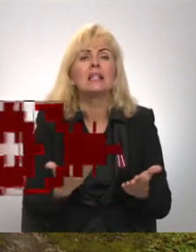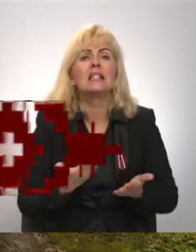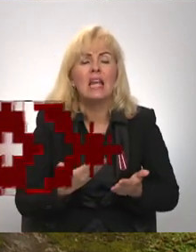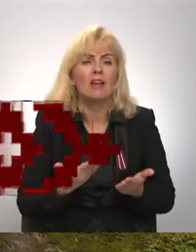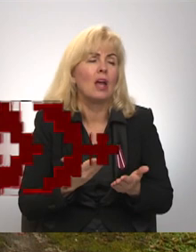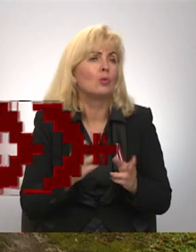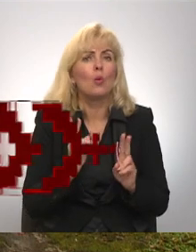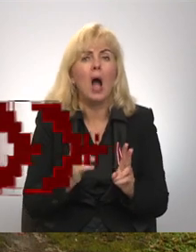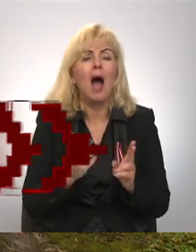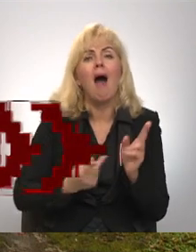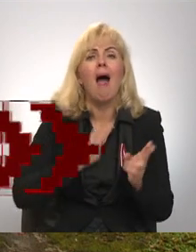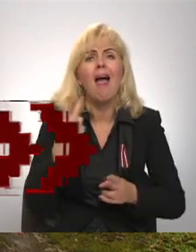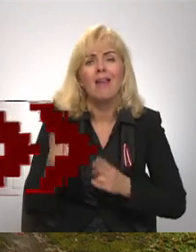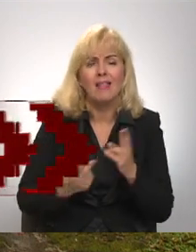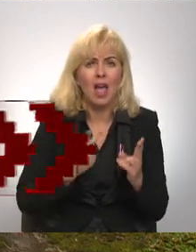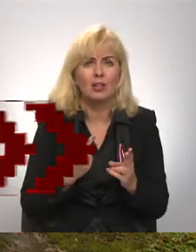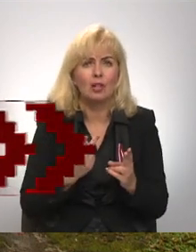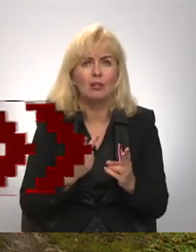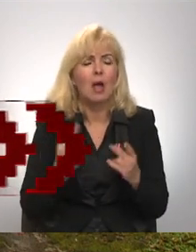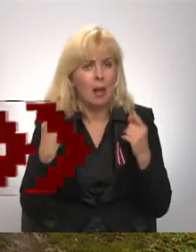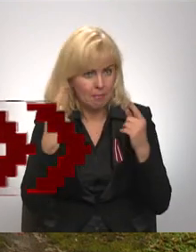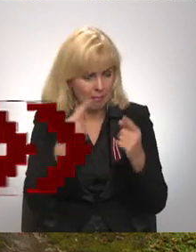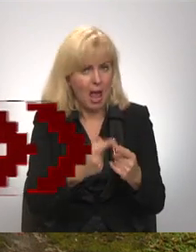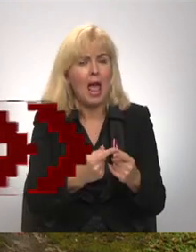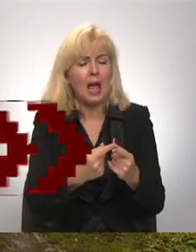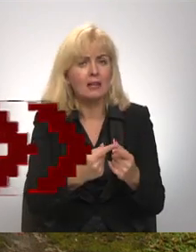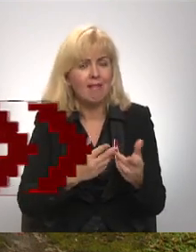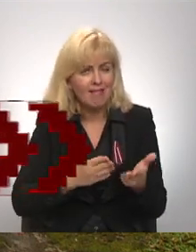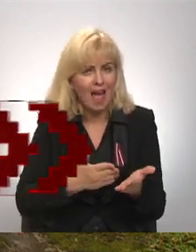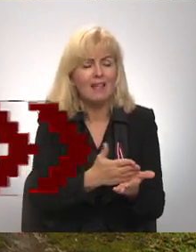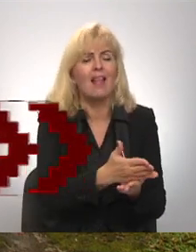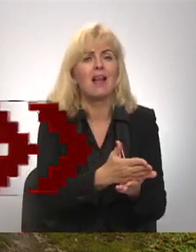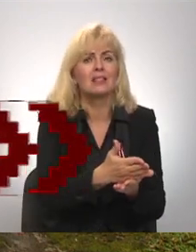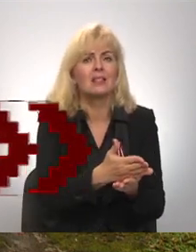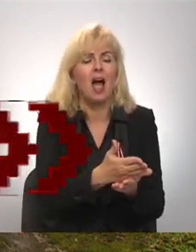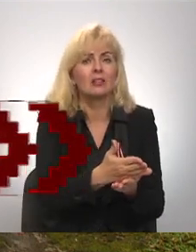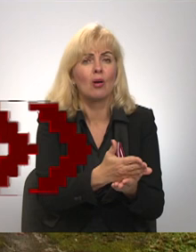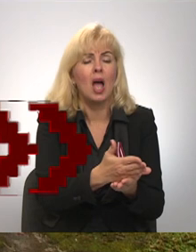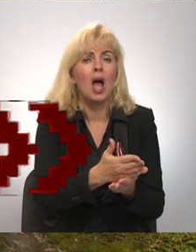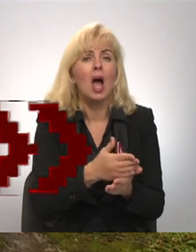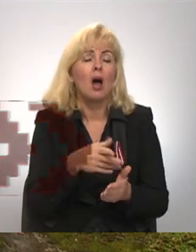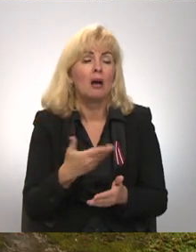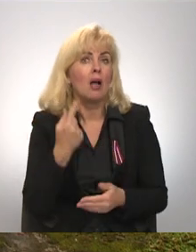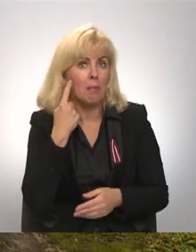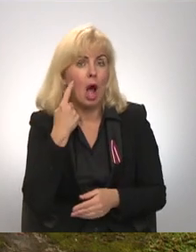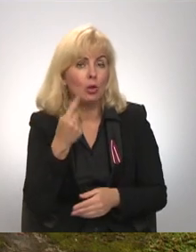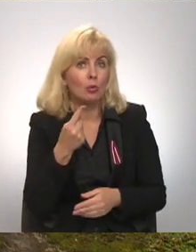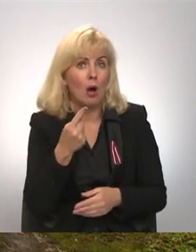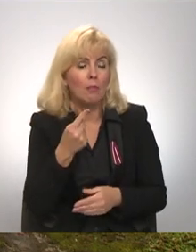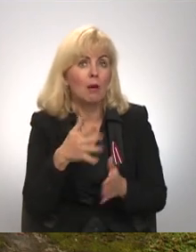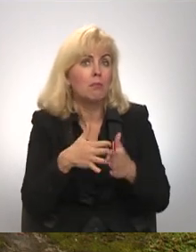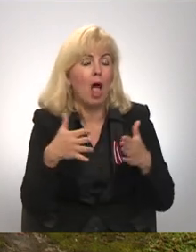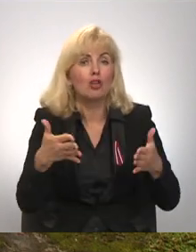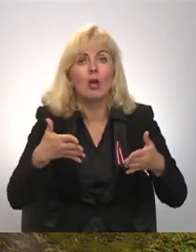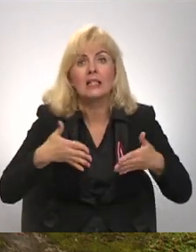enerģiski, uzmērķi tendēti cilvēki. Ja es domāju, ja tāda plaša dzimta